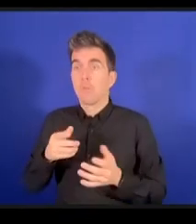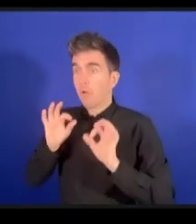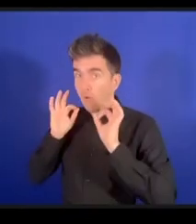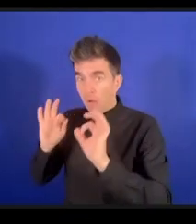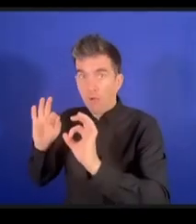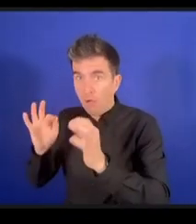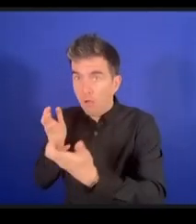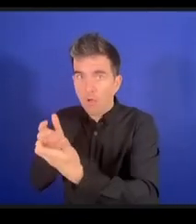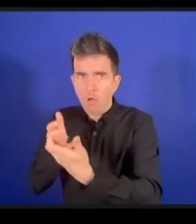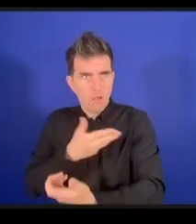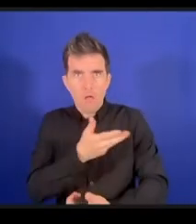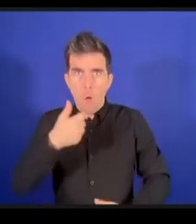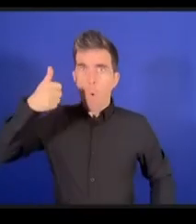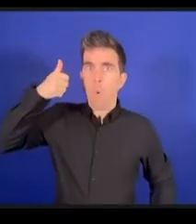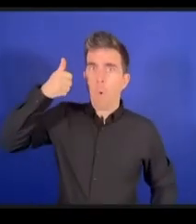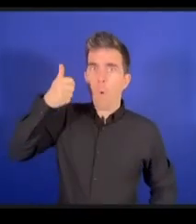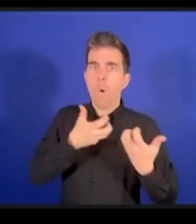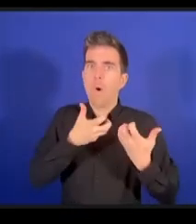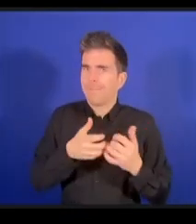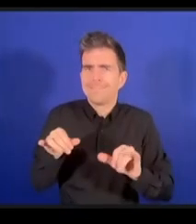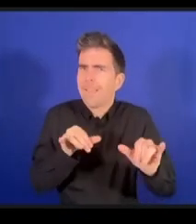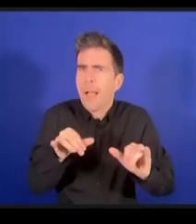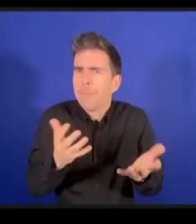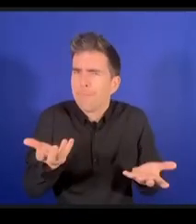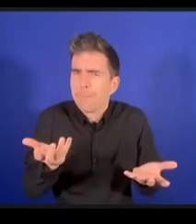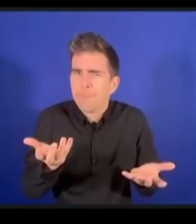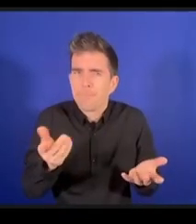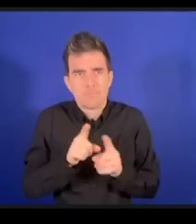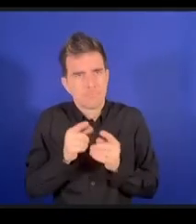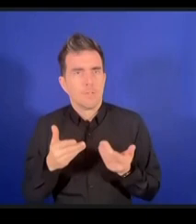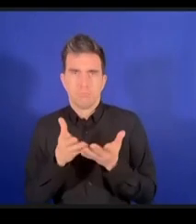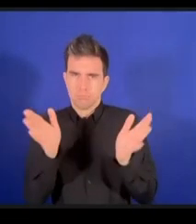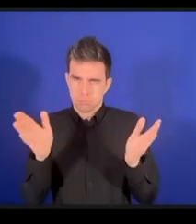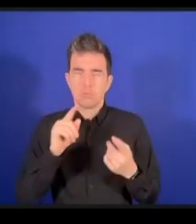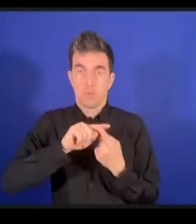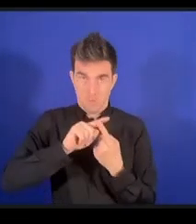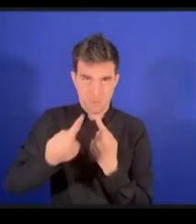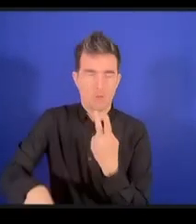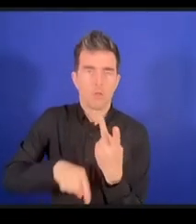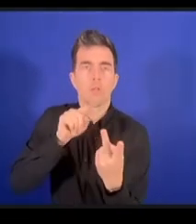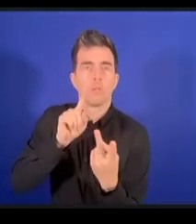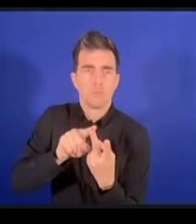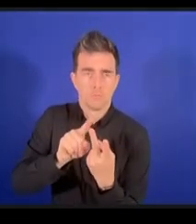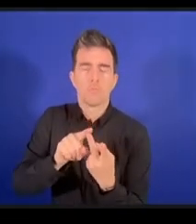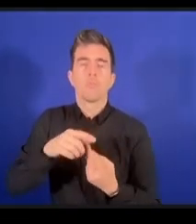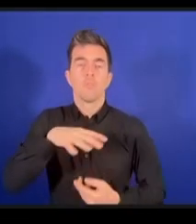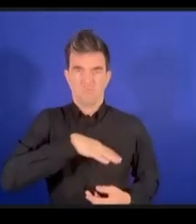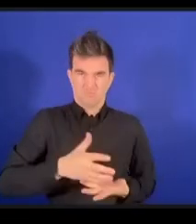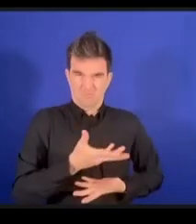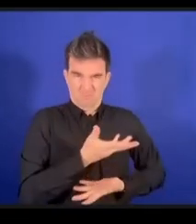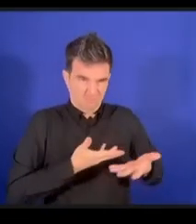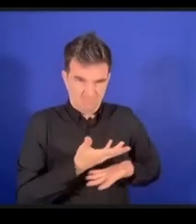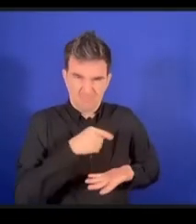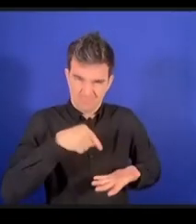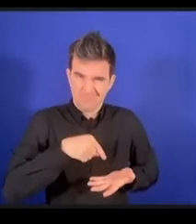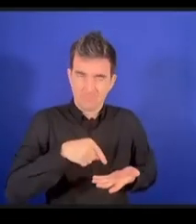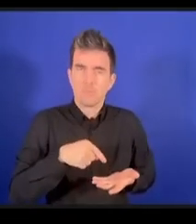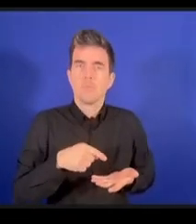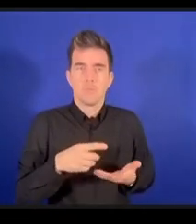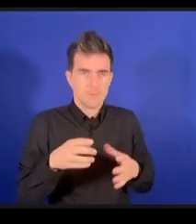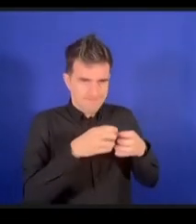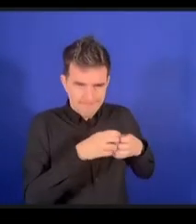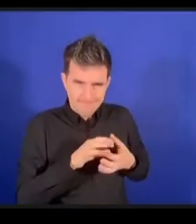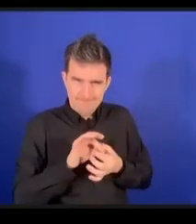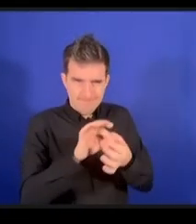si c'était fait différemment deuxièmement la coalition sur l'accessibilité et le